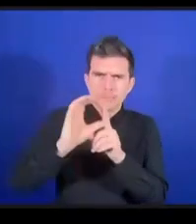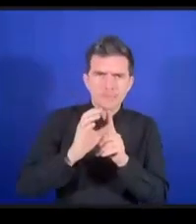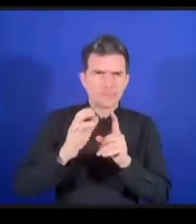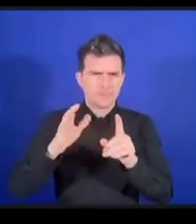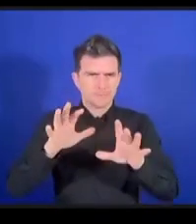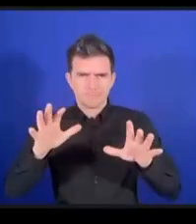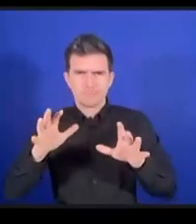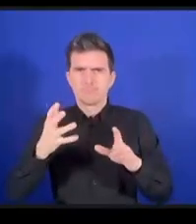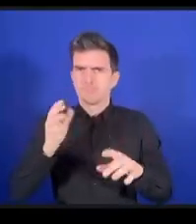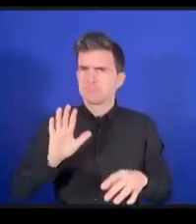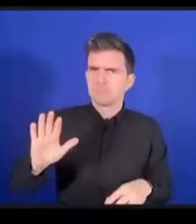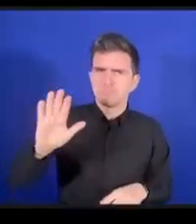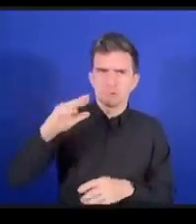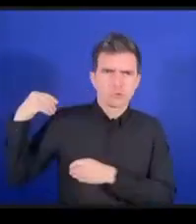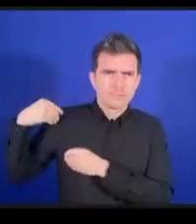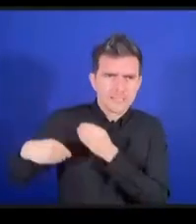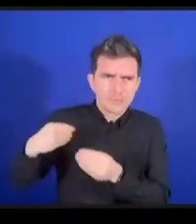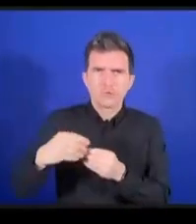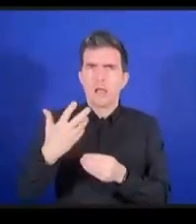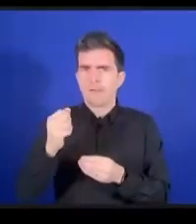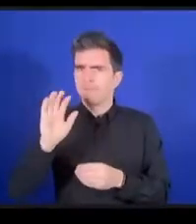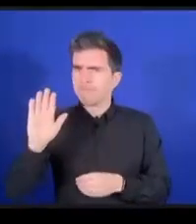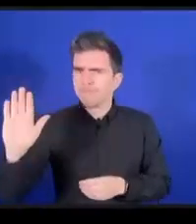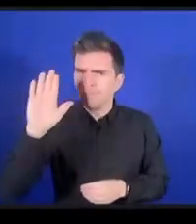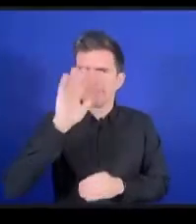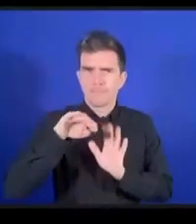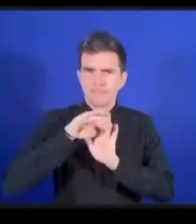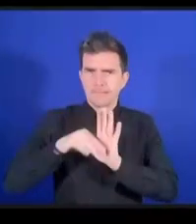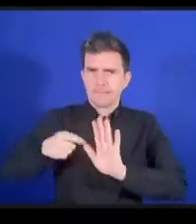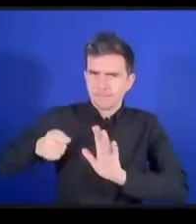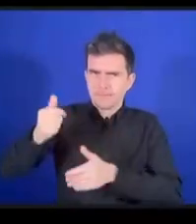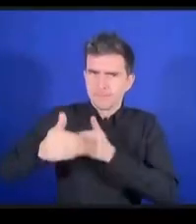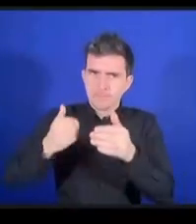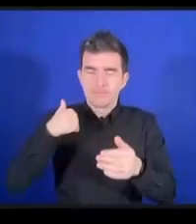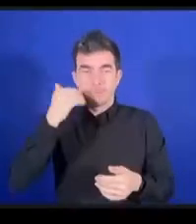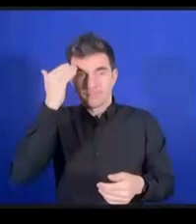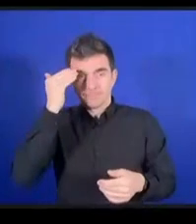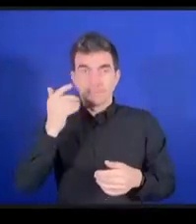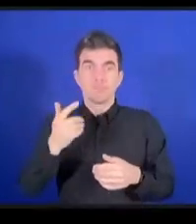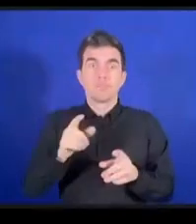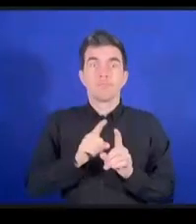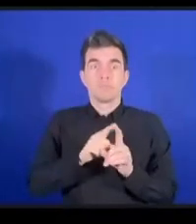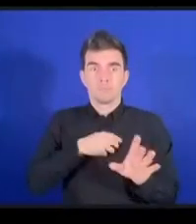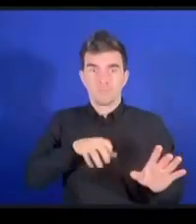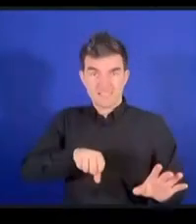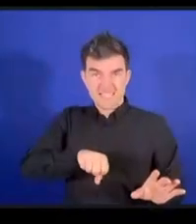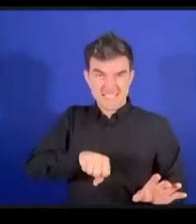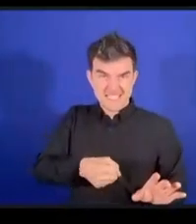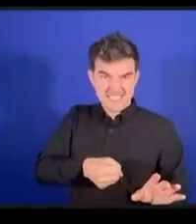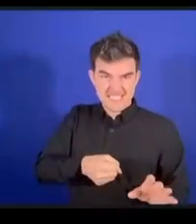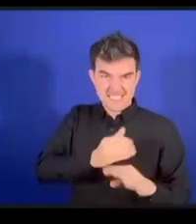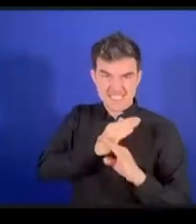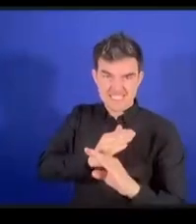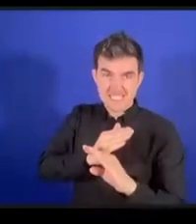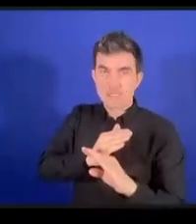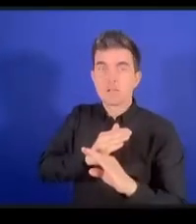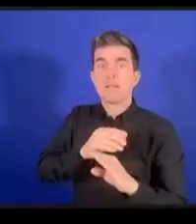そういった手続きそういったものにも対応していますこれはシステムの外でやっていることであります